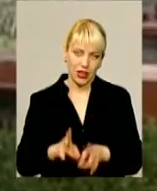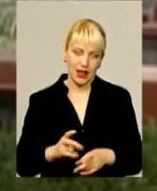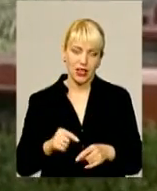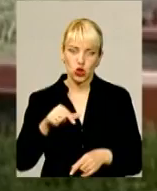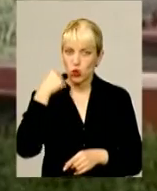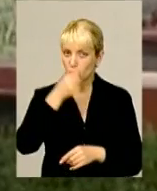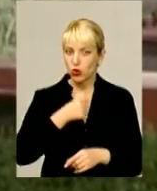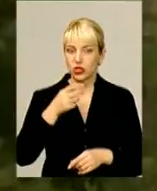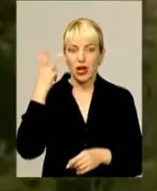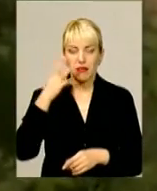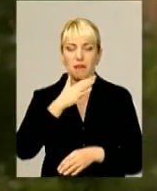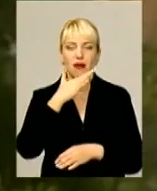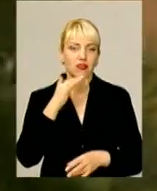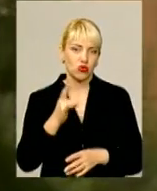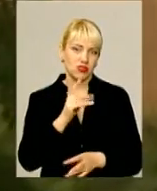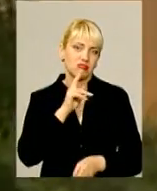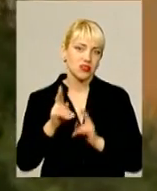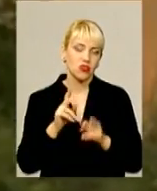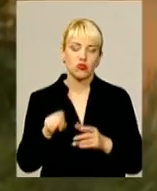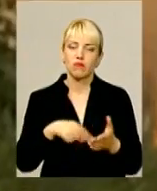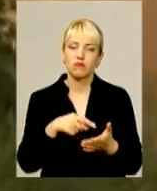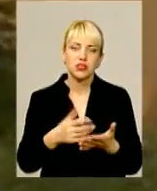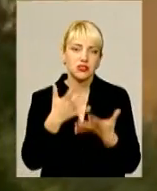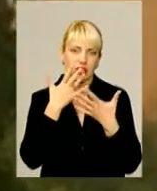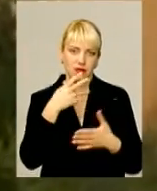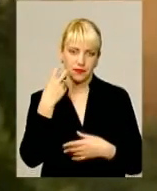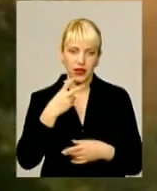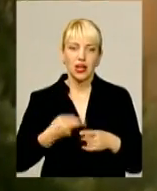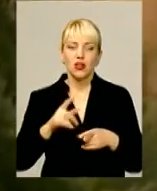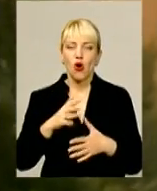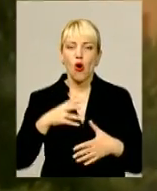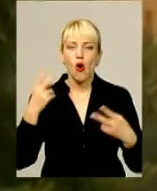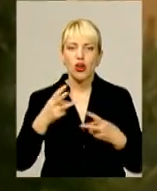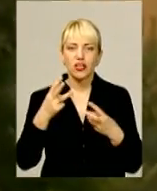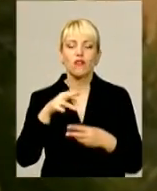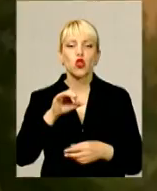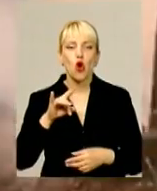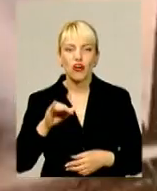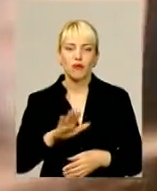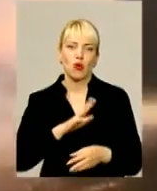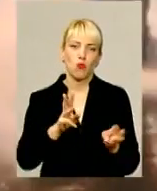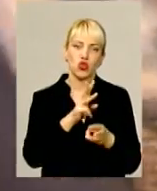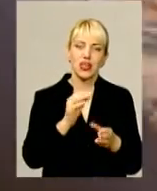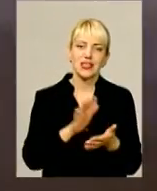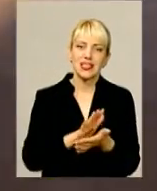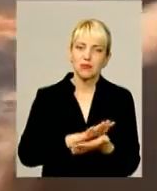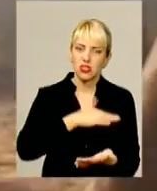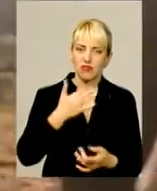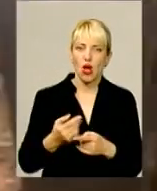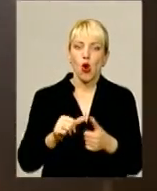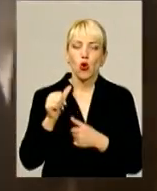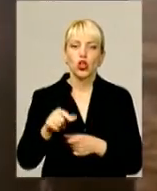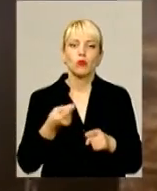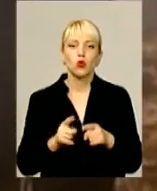Цьогоріч хмельничани уже не раз скаржилися, що у місті чути димом. Горів торф, була пожежа на сміттєзвалищі. Окрім того, що